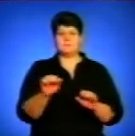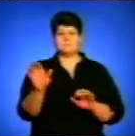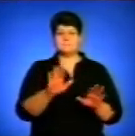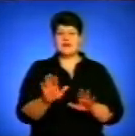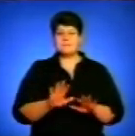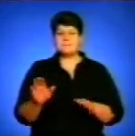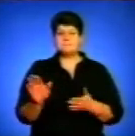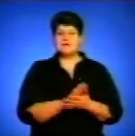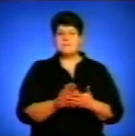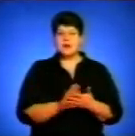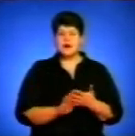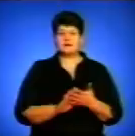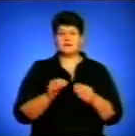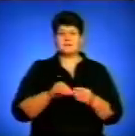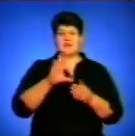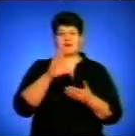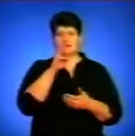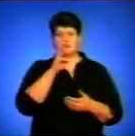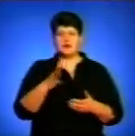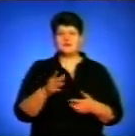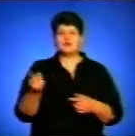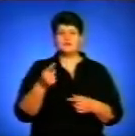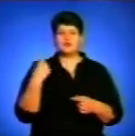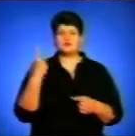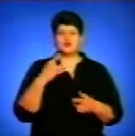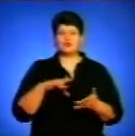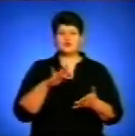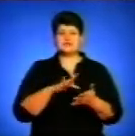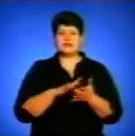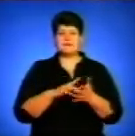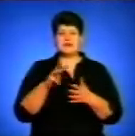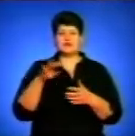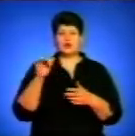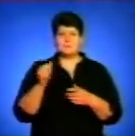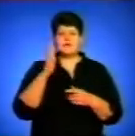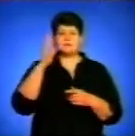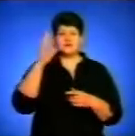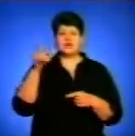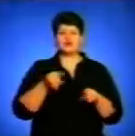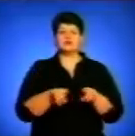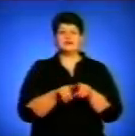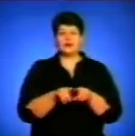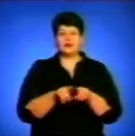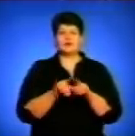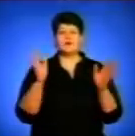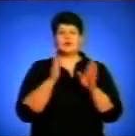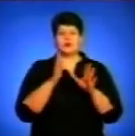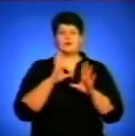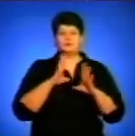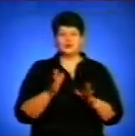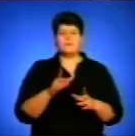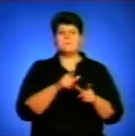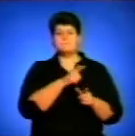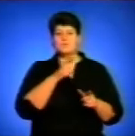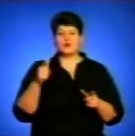підняти зарплати, звичайно, двірникам. У Тернопільському обласному центрі з метеорології передбачають, що подібні погодні умови спостерігатимуться